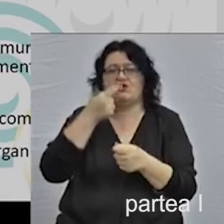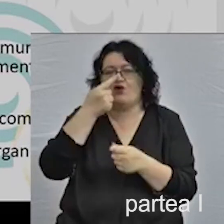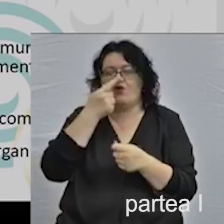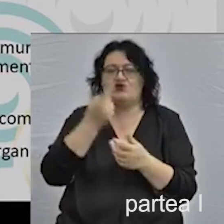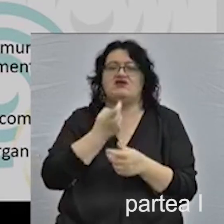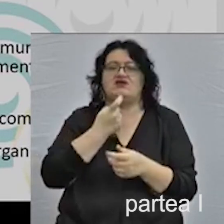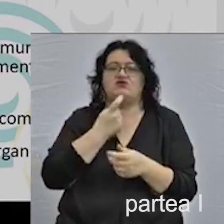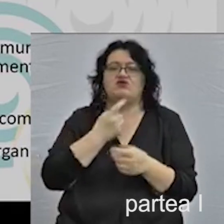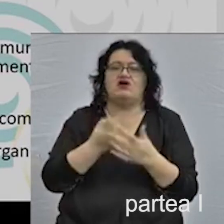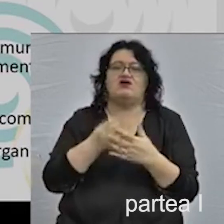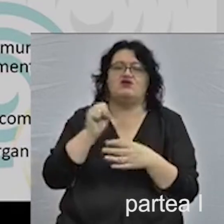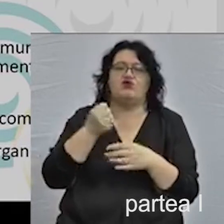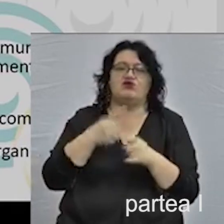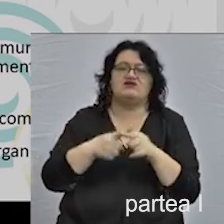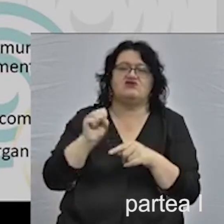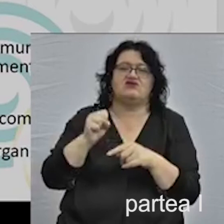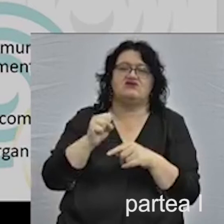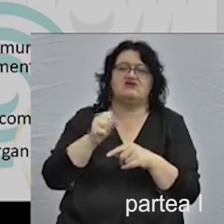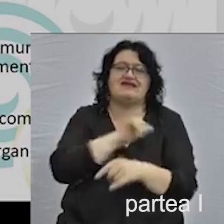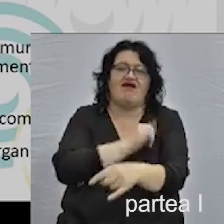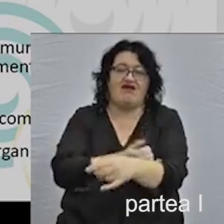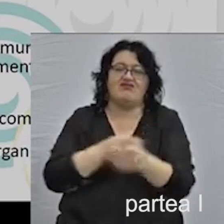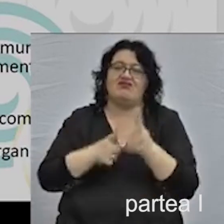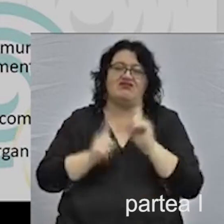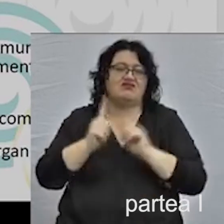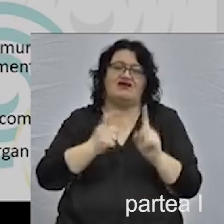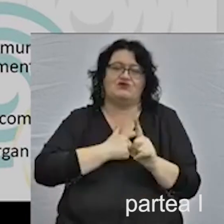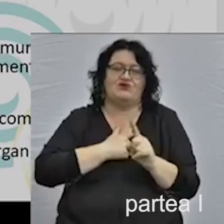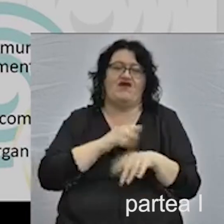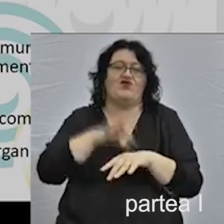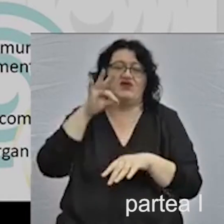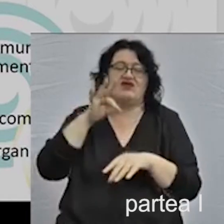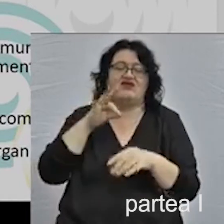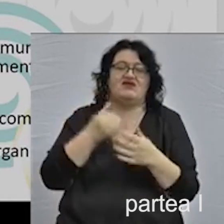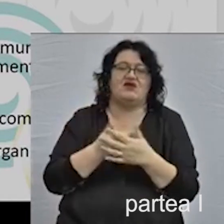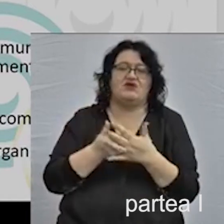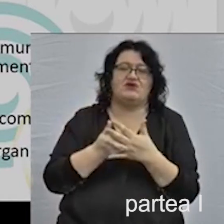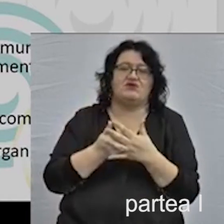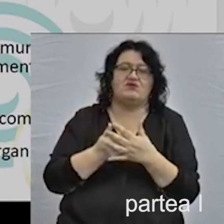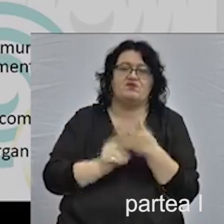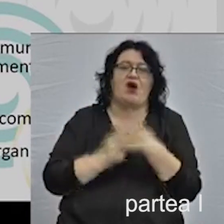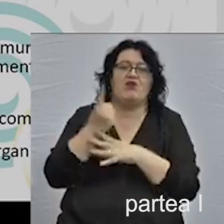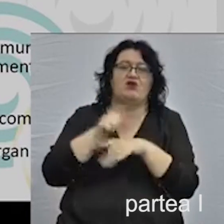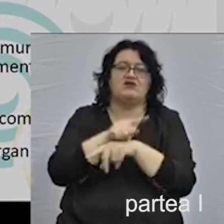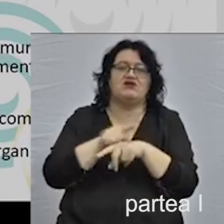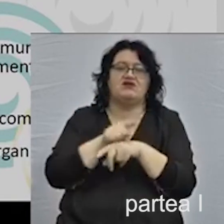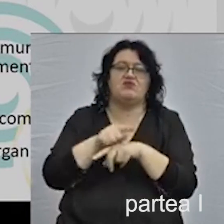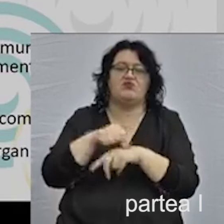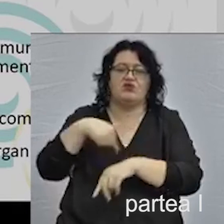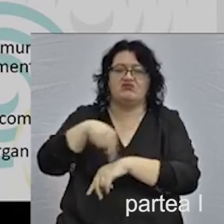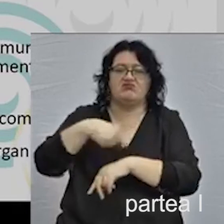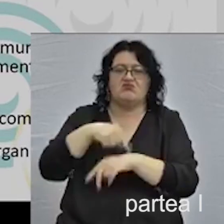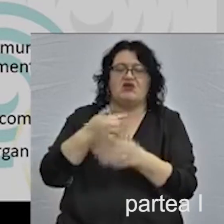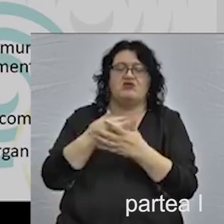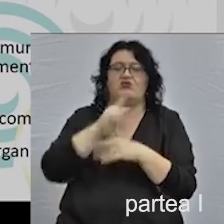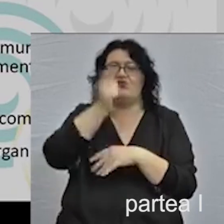Timișoara, Subotița și Seged. Aceasta a fost o inițiativă apărută în timpul derulării proiectului